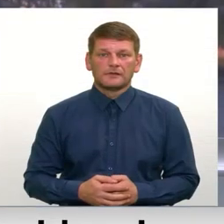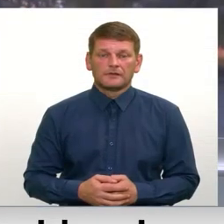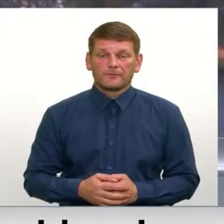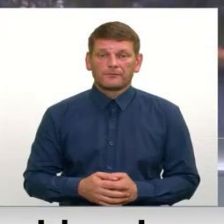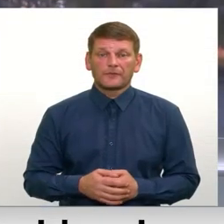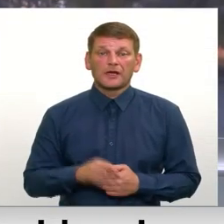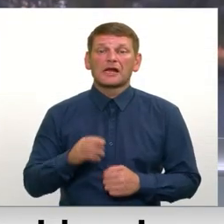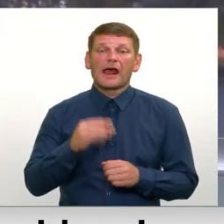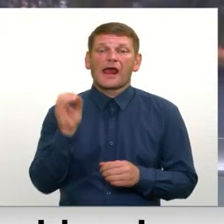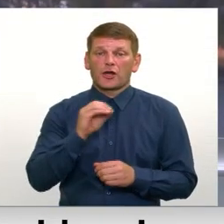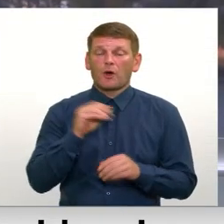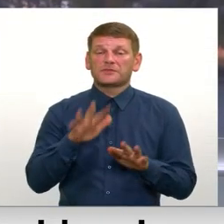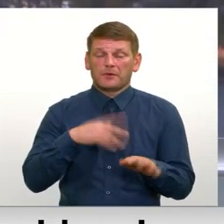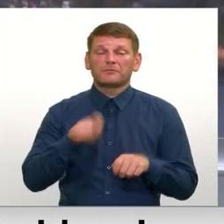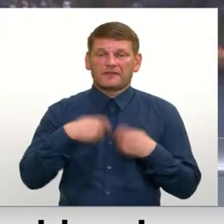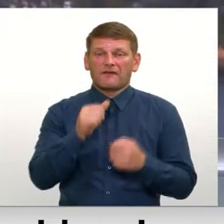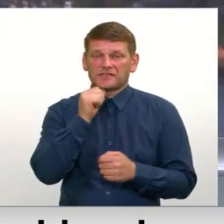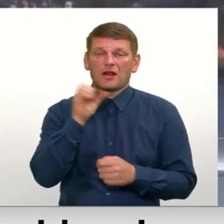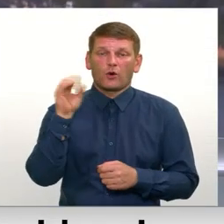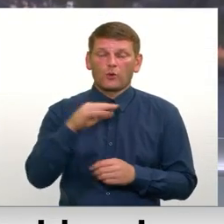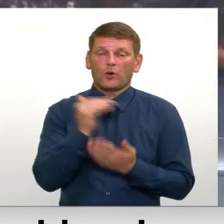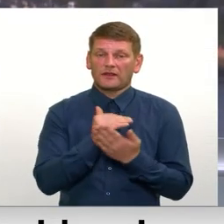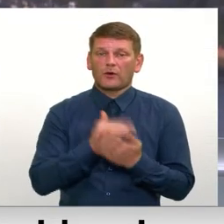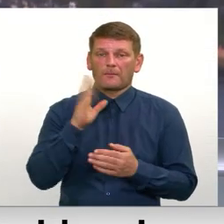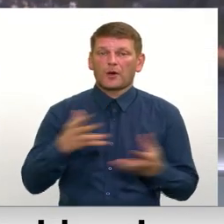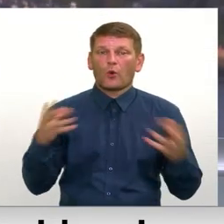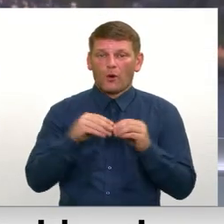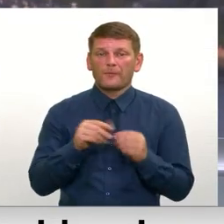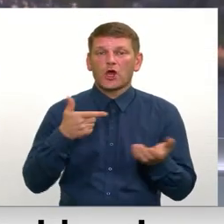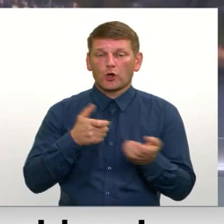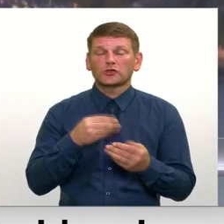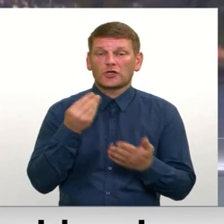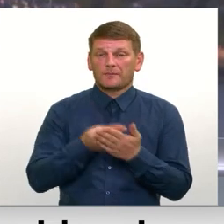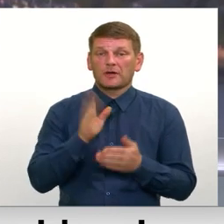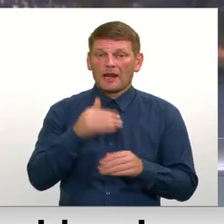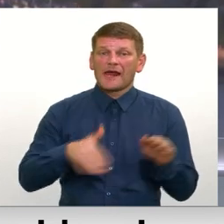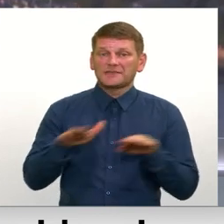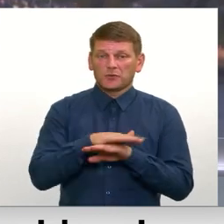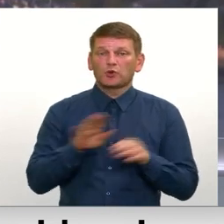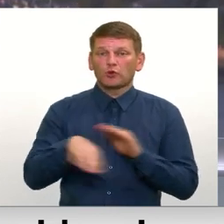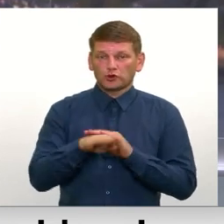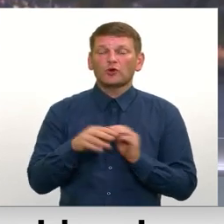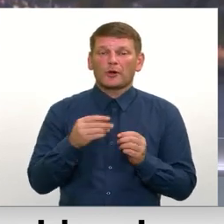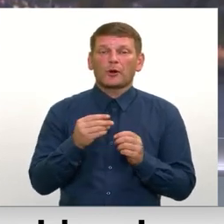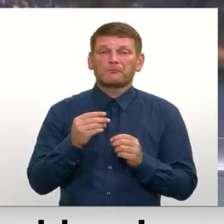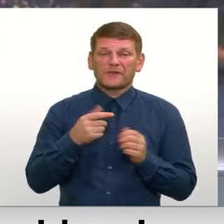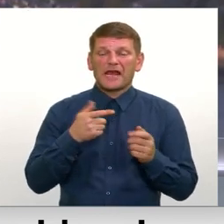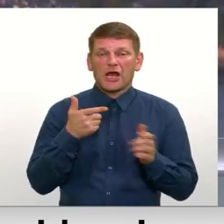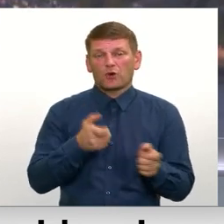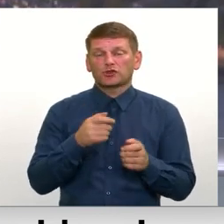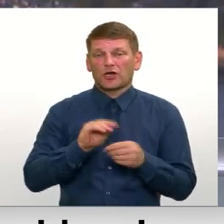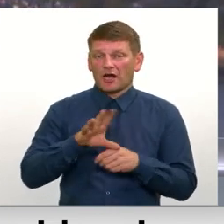Eiropas parlaments šodien deva zaļo gaismu noteikumiem par kopīgu ieroču iepirkumu, lai aizpildītu patukšotos munīcijas krājumus,